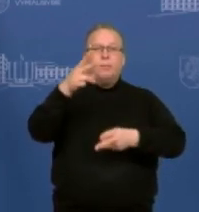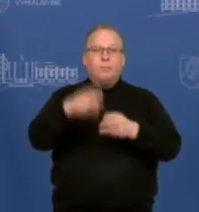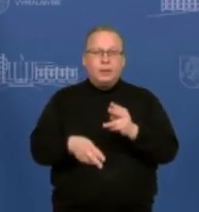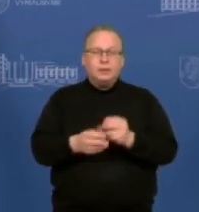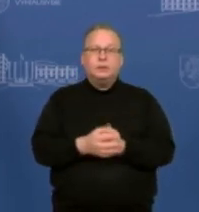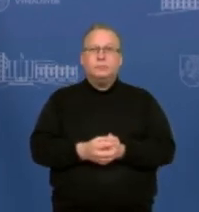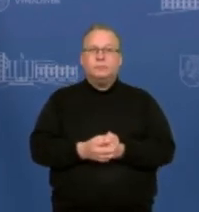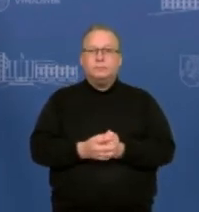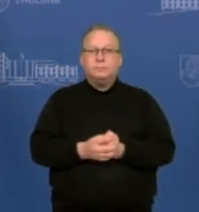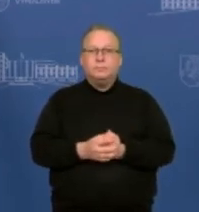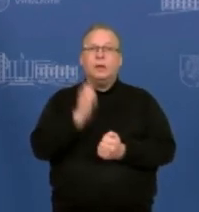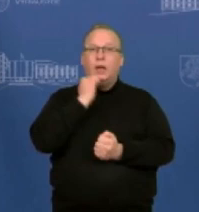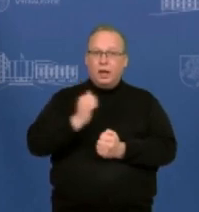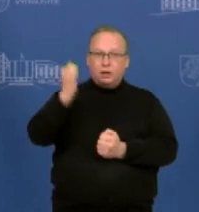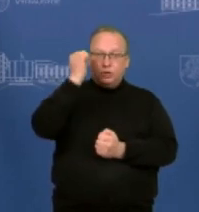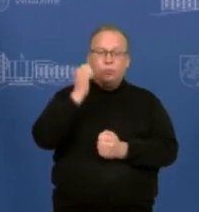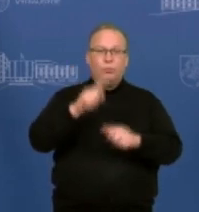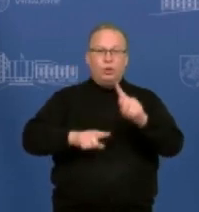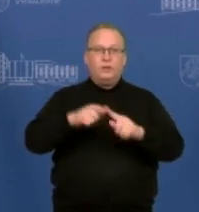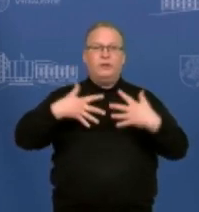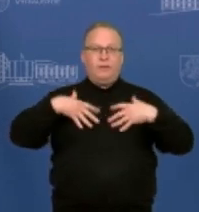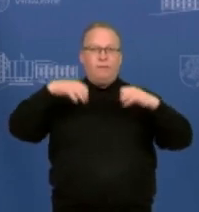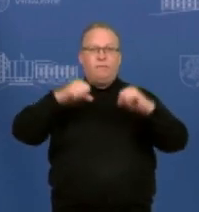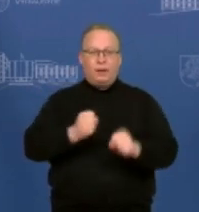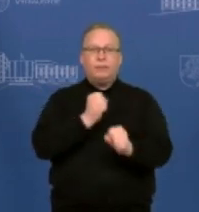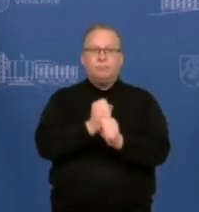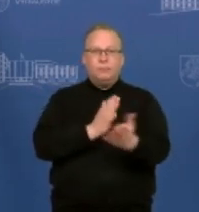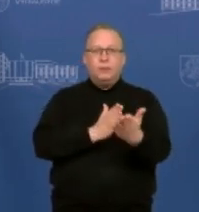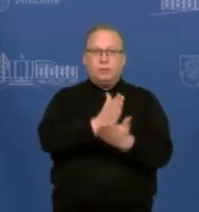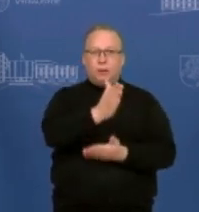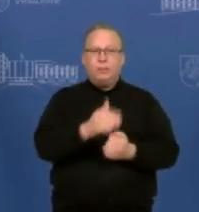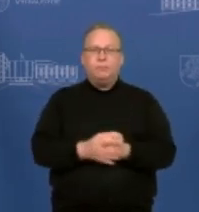bet aišku, kad politinė valiai judėti toliau tikrai egzistuoja.